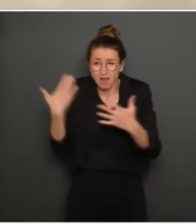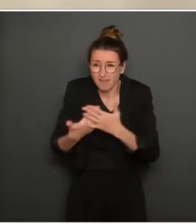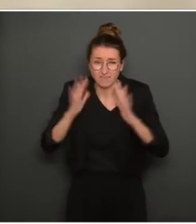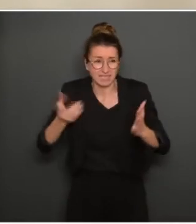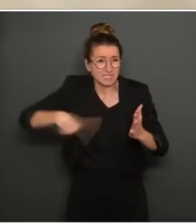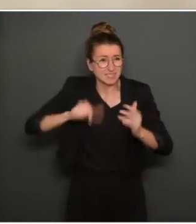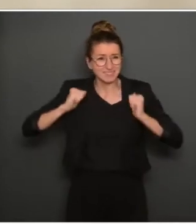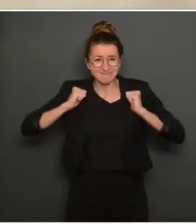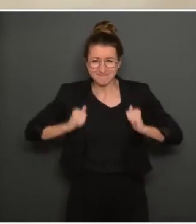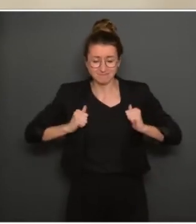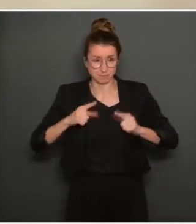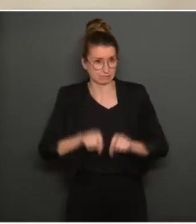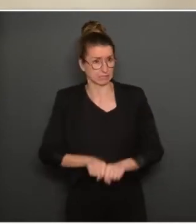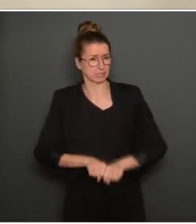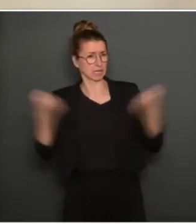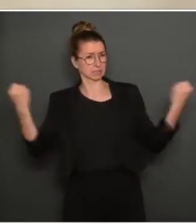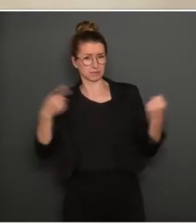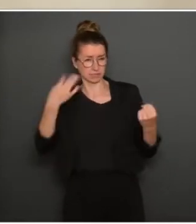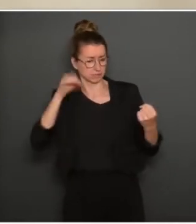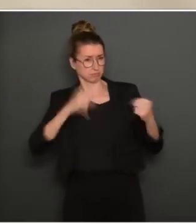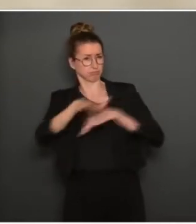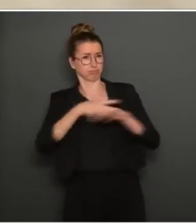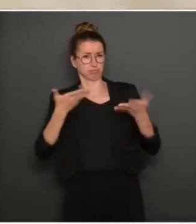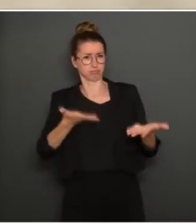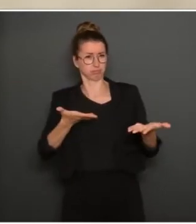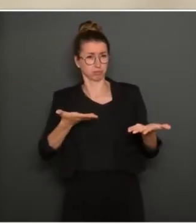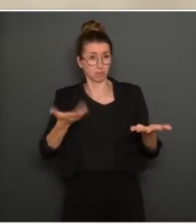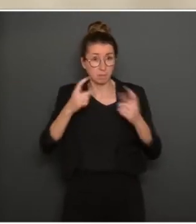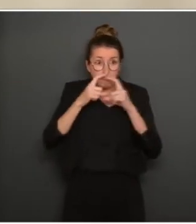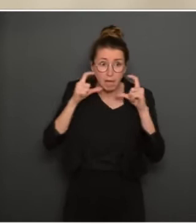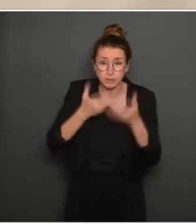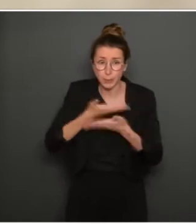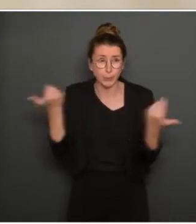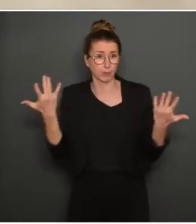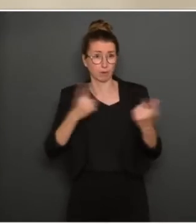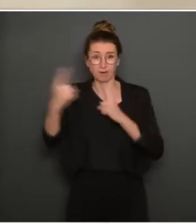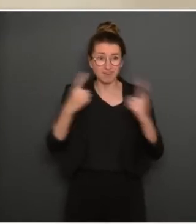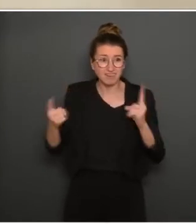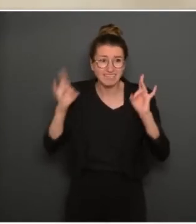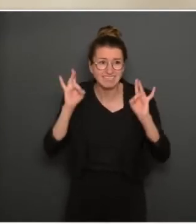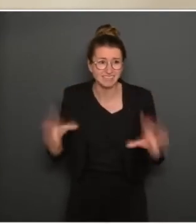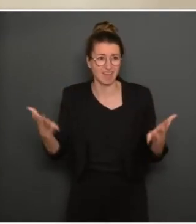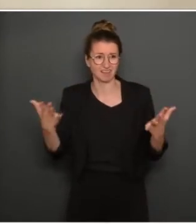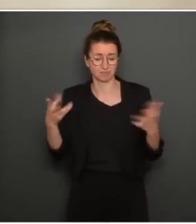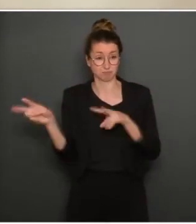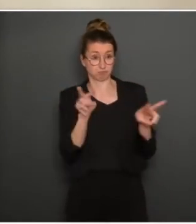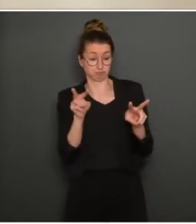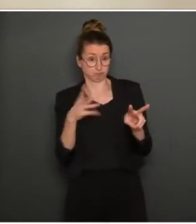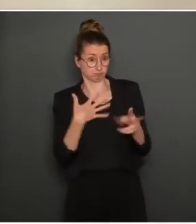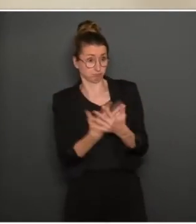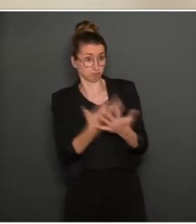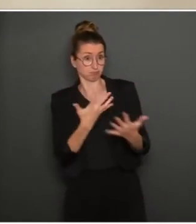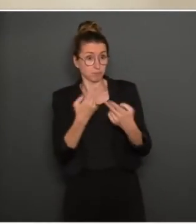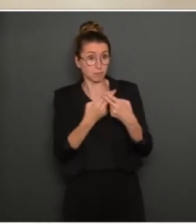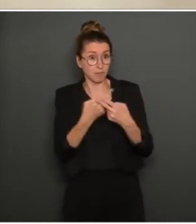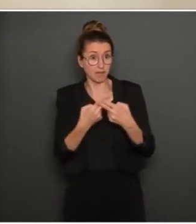Directement, car les règles sanitaires les plus élémentaires n'étaient pas respectées, on a tous pu le constater, et indirectement, car l'image que renvoient